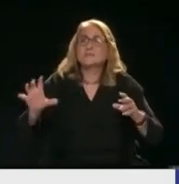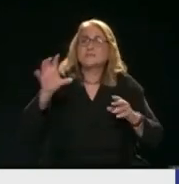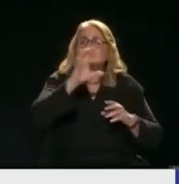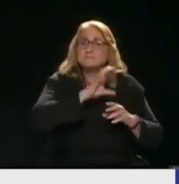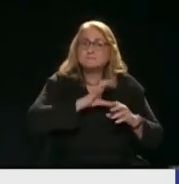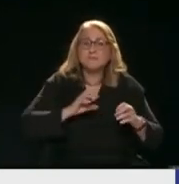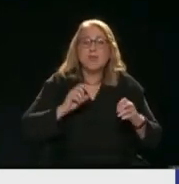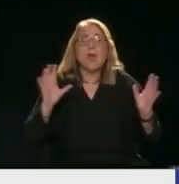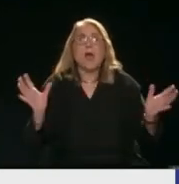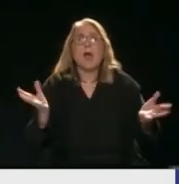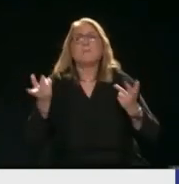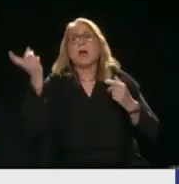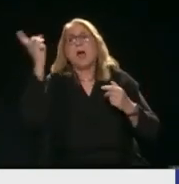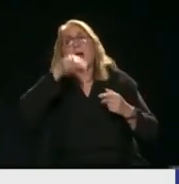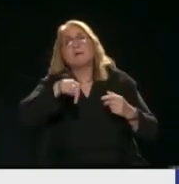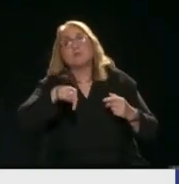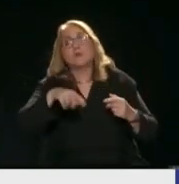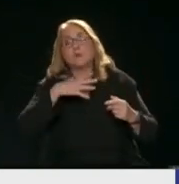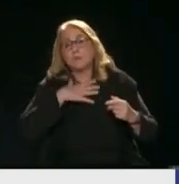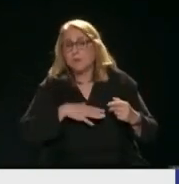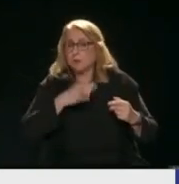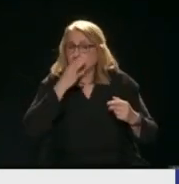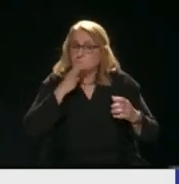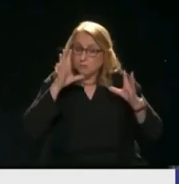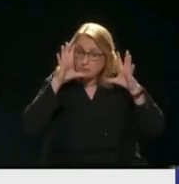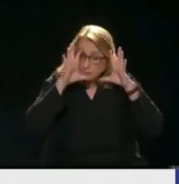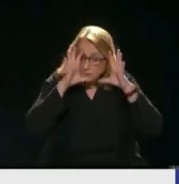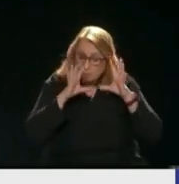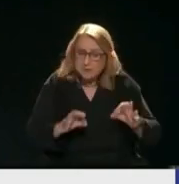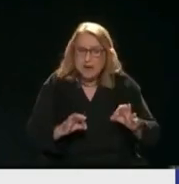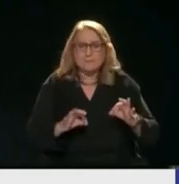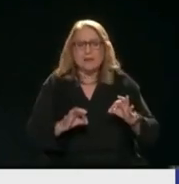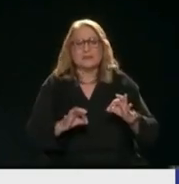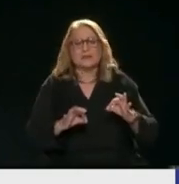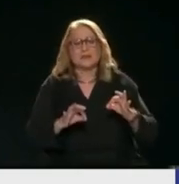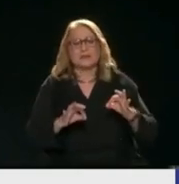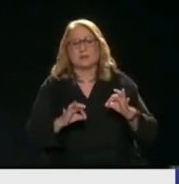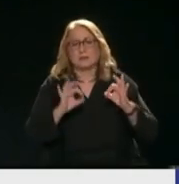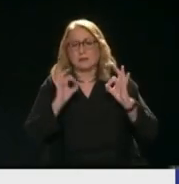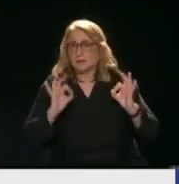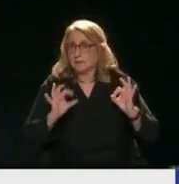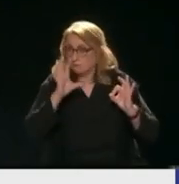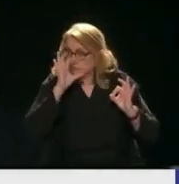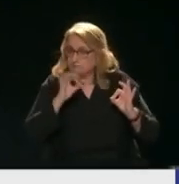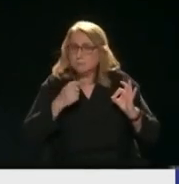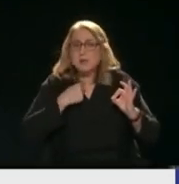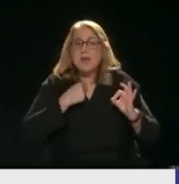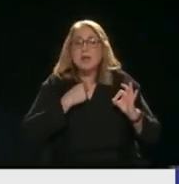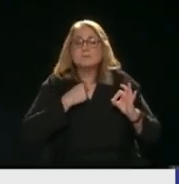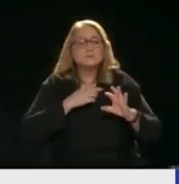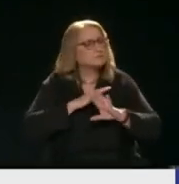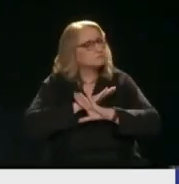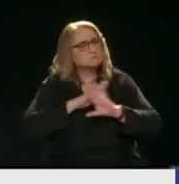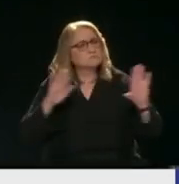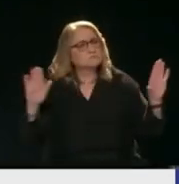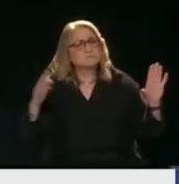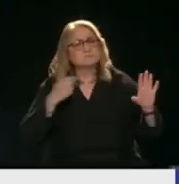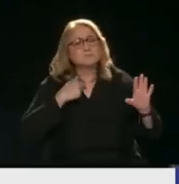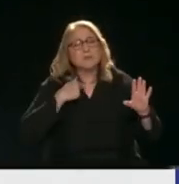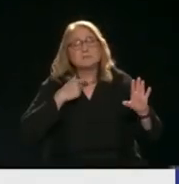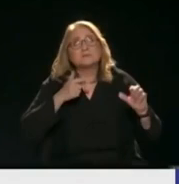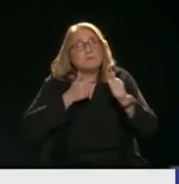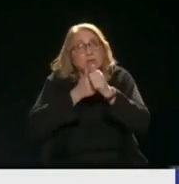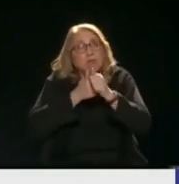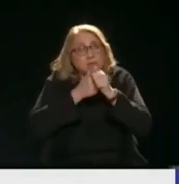αν αύριο θέλουμε να μπούμε Να είμαστε σε μια πραγματική βάση Δεν θα ακολουθήσουμε εμείς Καμία ουρά μιας ευρωπαϊκής